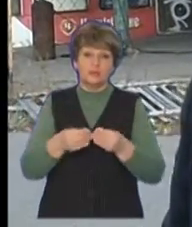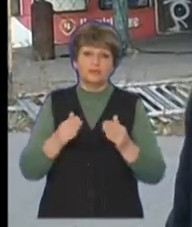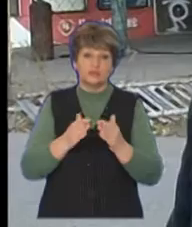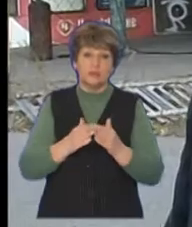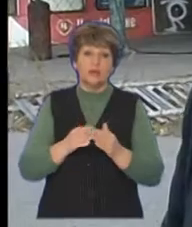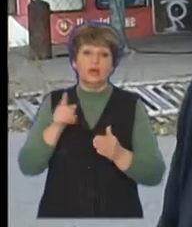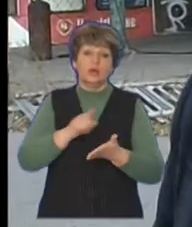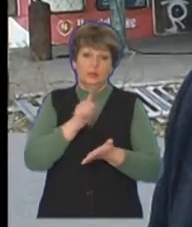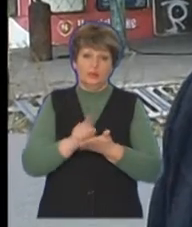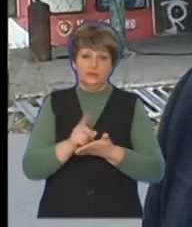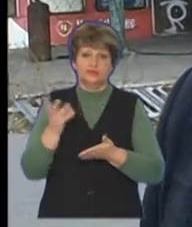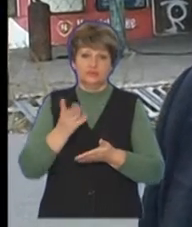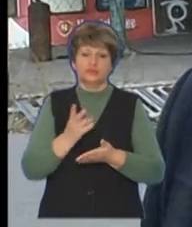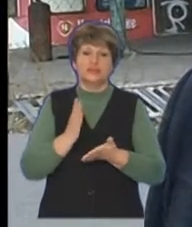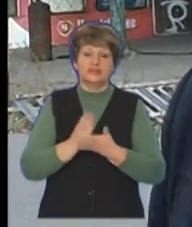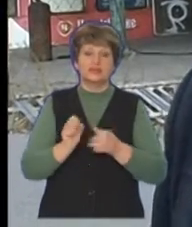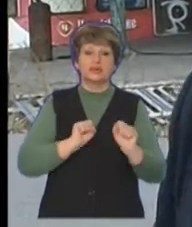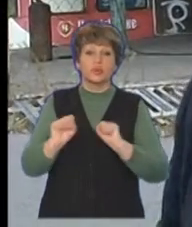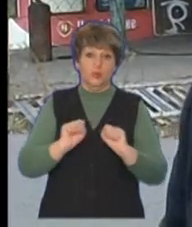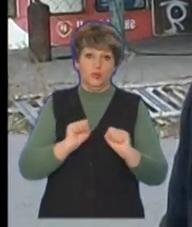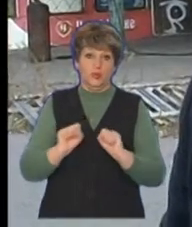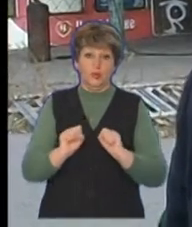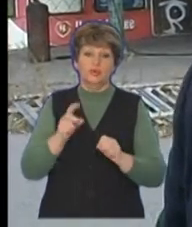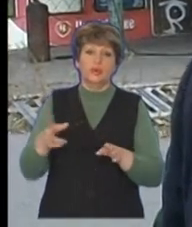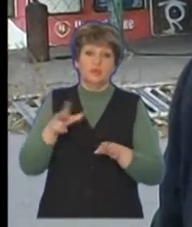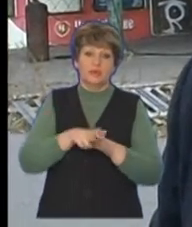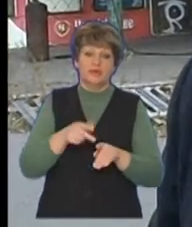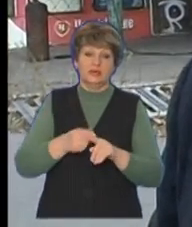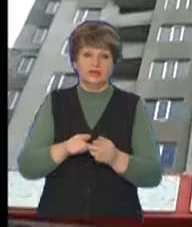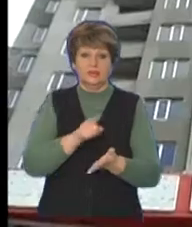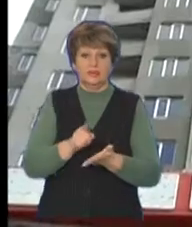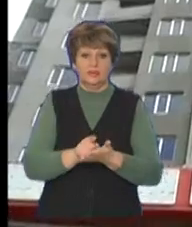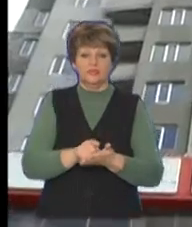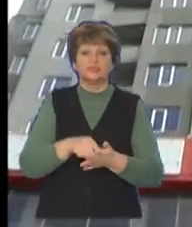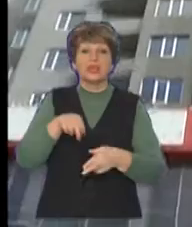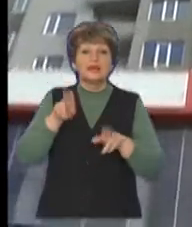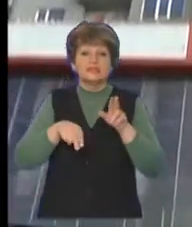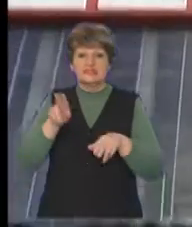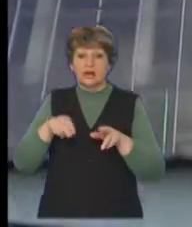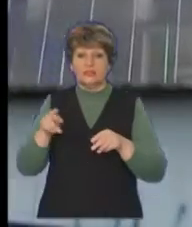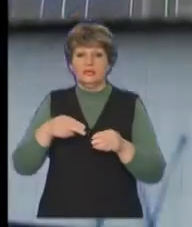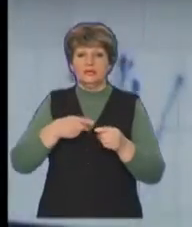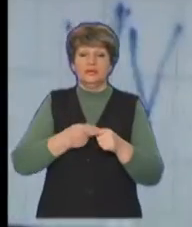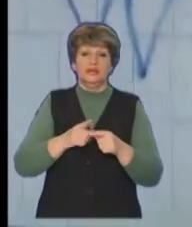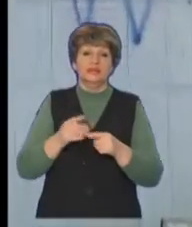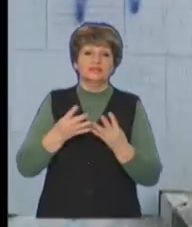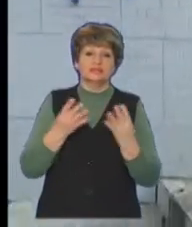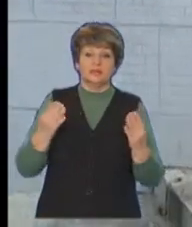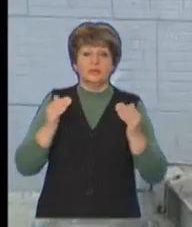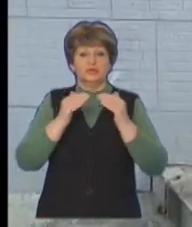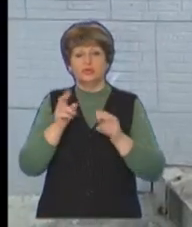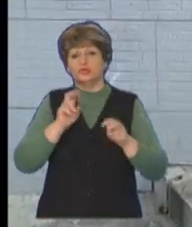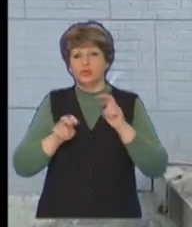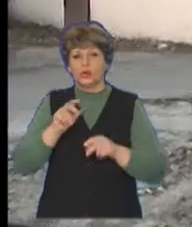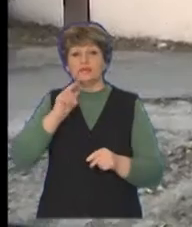і так далі. І так далі обов'язково є якийсь власник. От на власника покладаються ці обов'язки. Зафарбовувати обмальовані стіни та паркани,